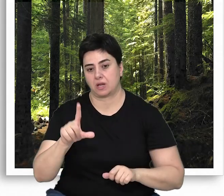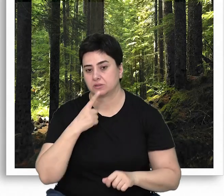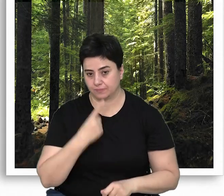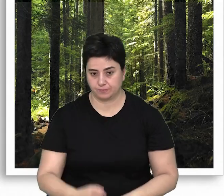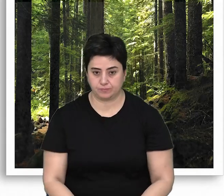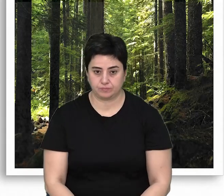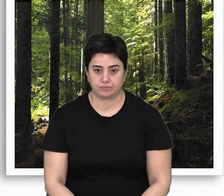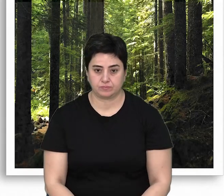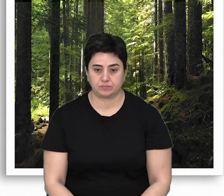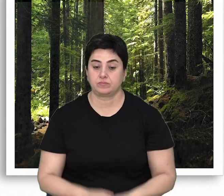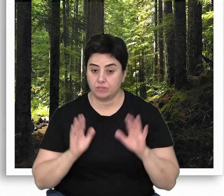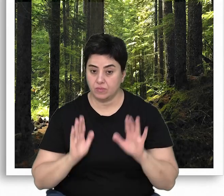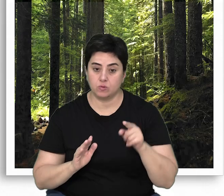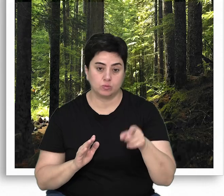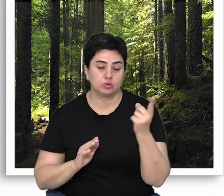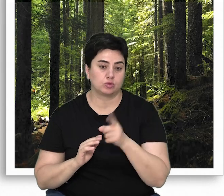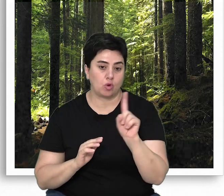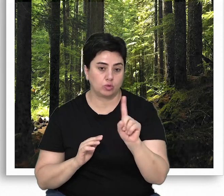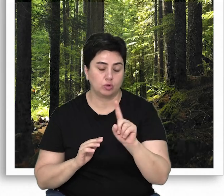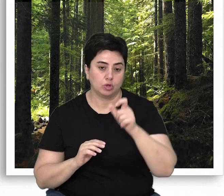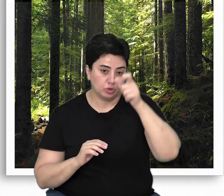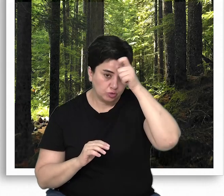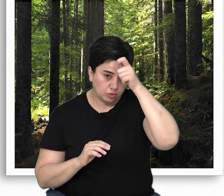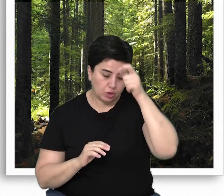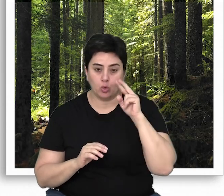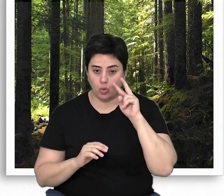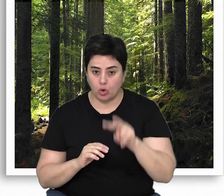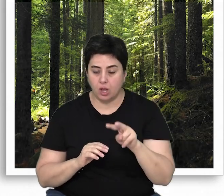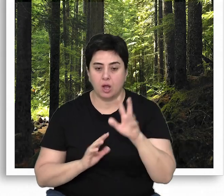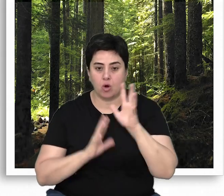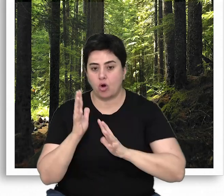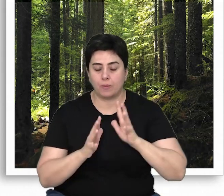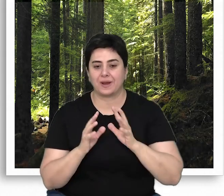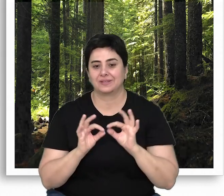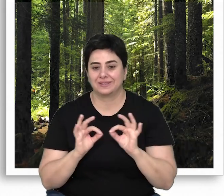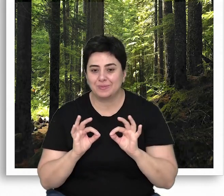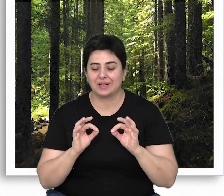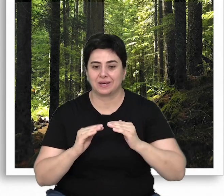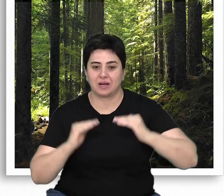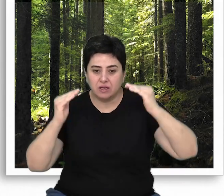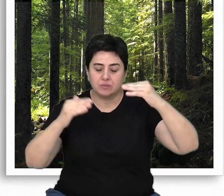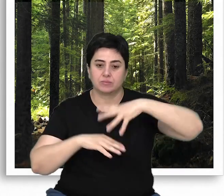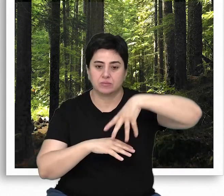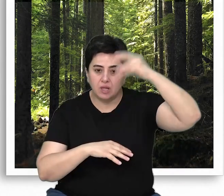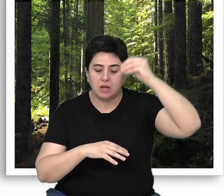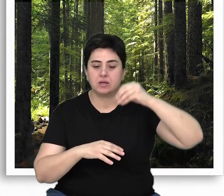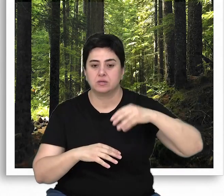gerektiğine inanmaktadır. Ancak bu %10, tür kompozisyonuna, orman tipine, rakıma,